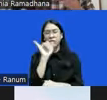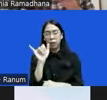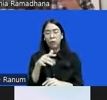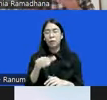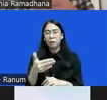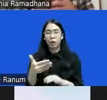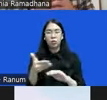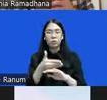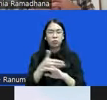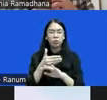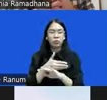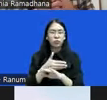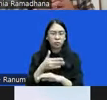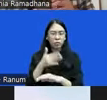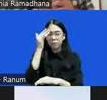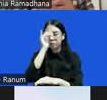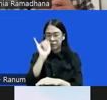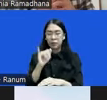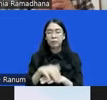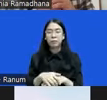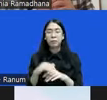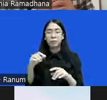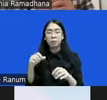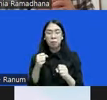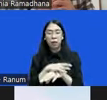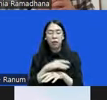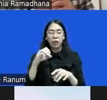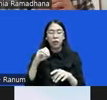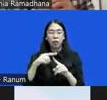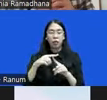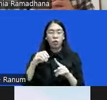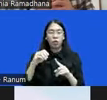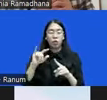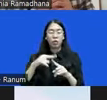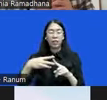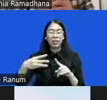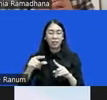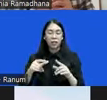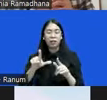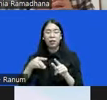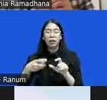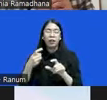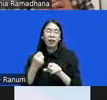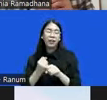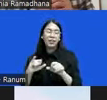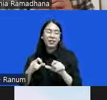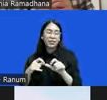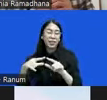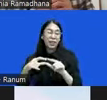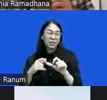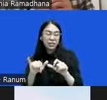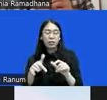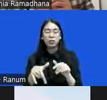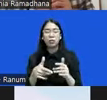-tahun sebelumnya. Praktik otoriter legislasi, superkilat pembahasan undang-undang sudah menjadi salah